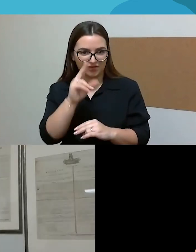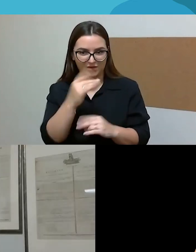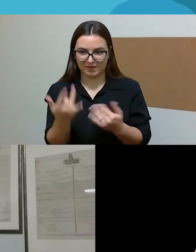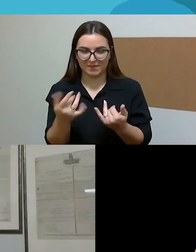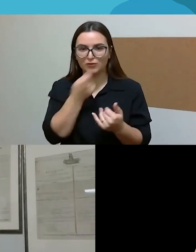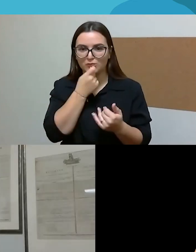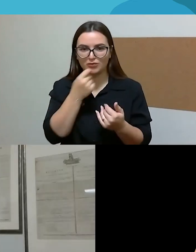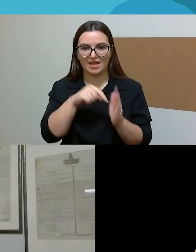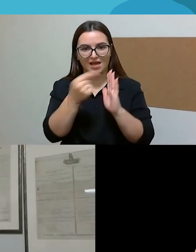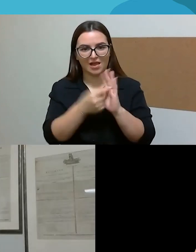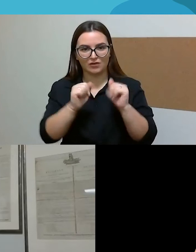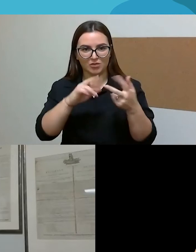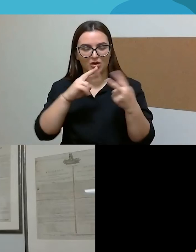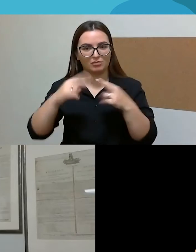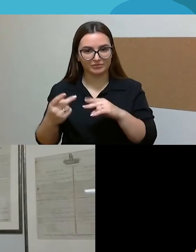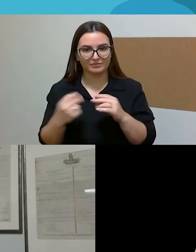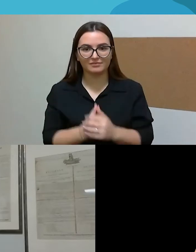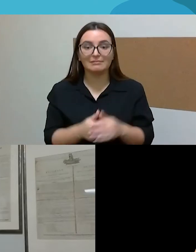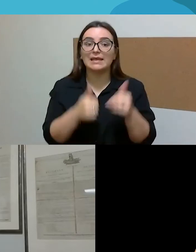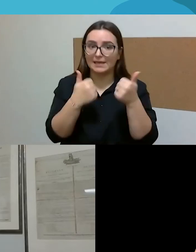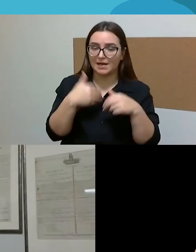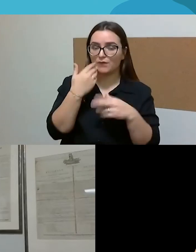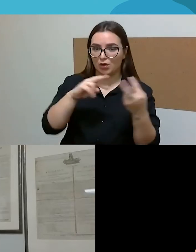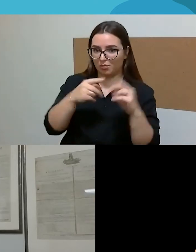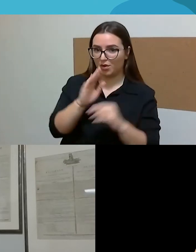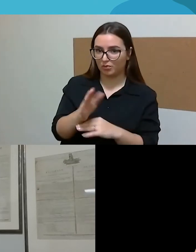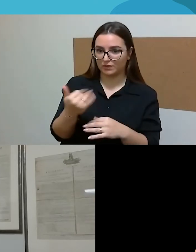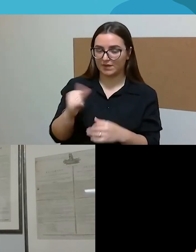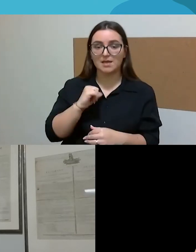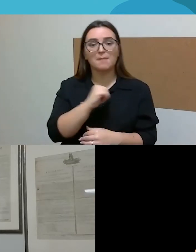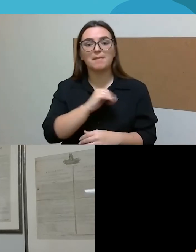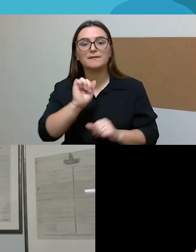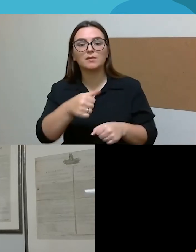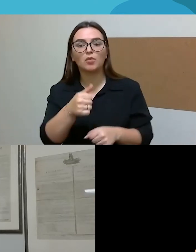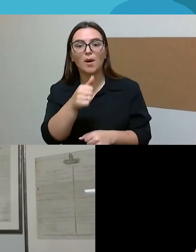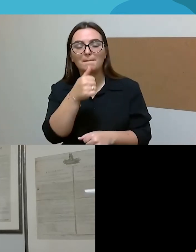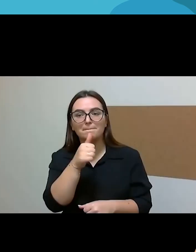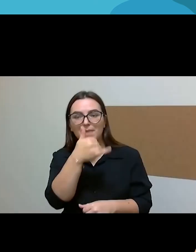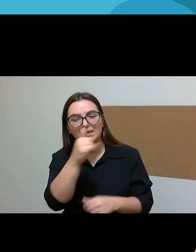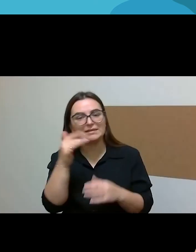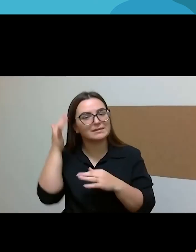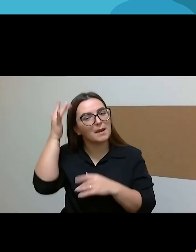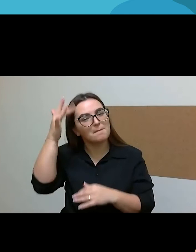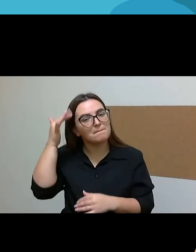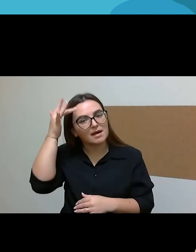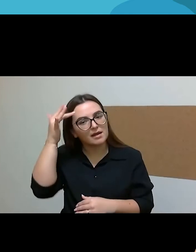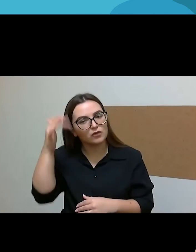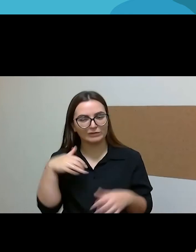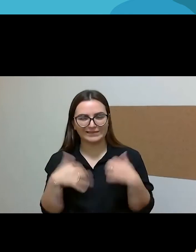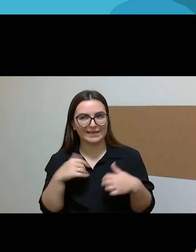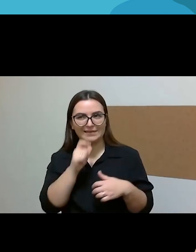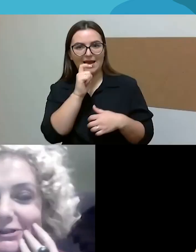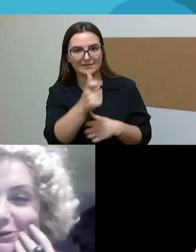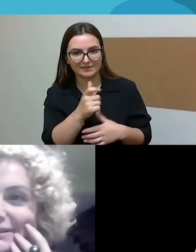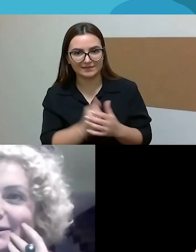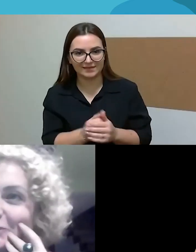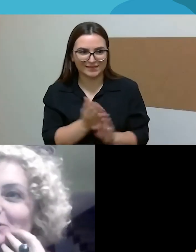kad gal kas nors dar. Aha. Nu, aš gal pabandysiu taip pamastyti dabar, taip sakot, ten greitųjų, nes klausimą